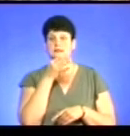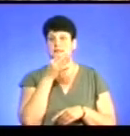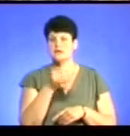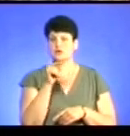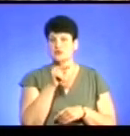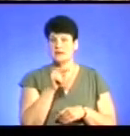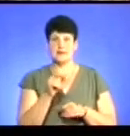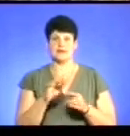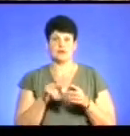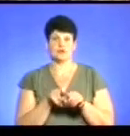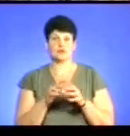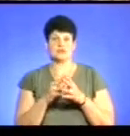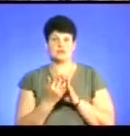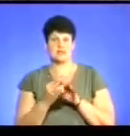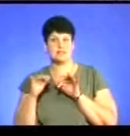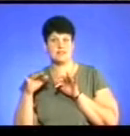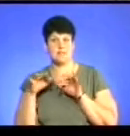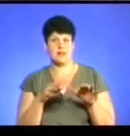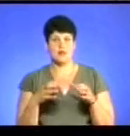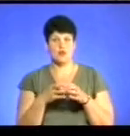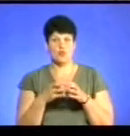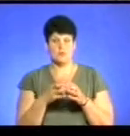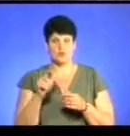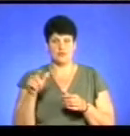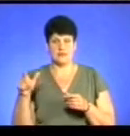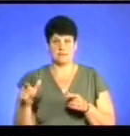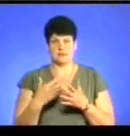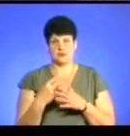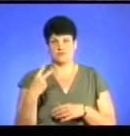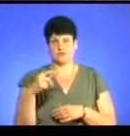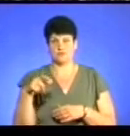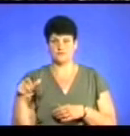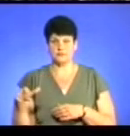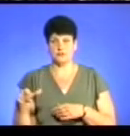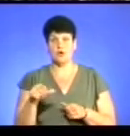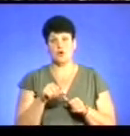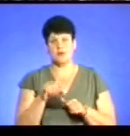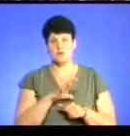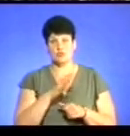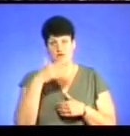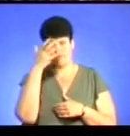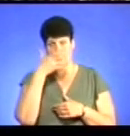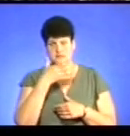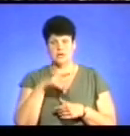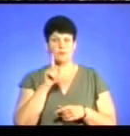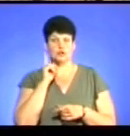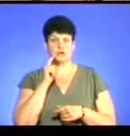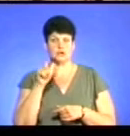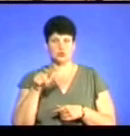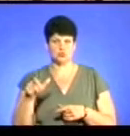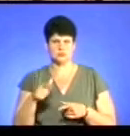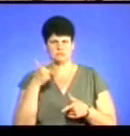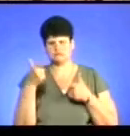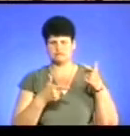що на неї та односельчан напала група невідомих, приблизно 20 чоловік. Деякі були у масках. Молоді люди погрожували,